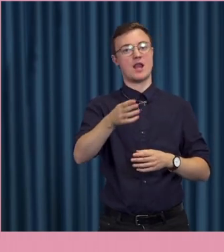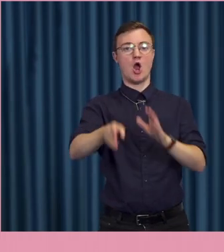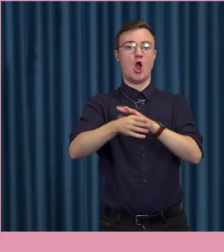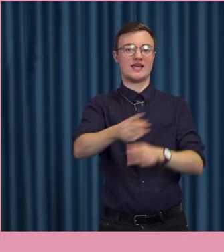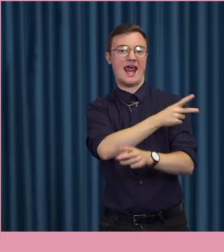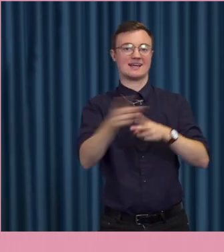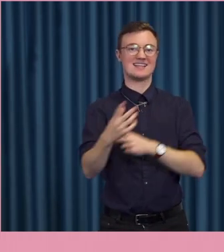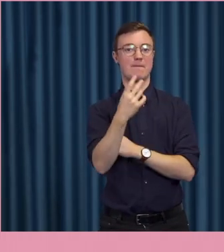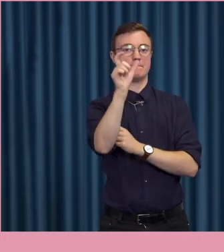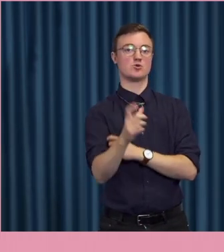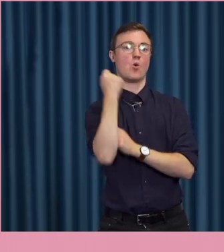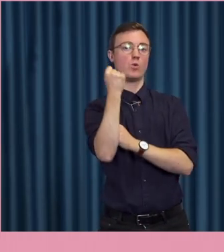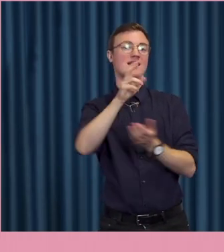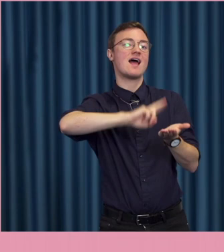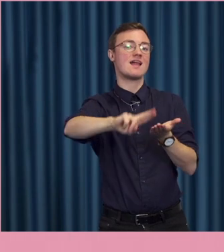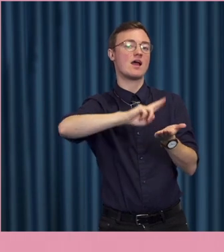hotat en redaktion.